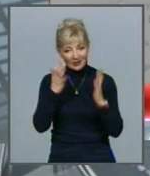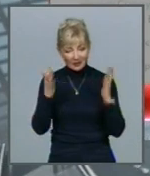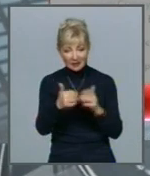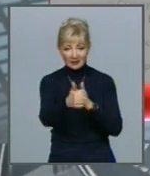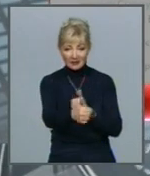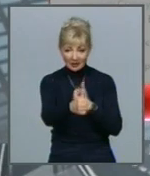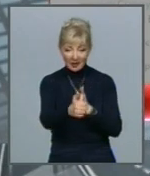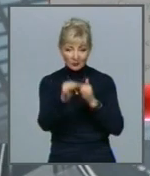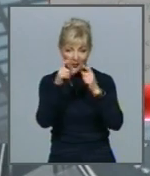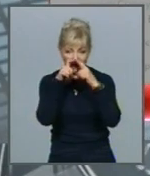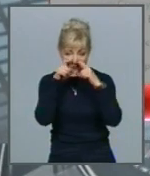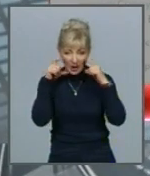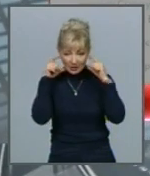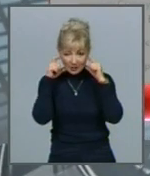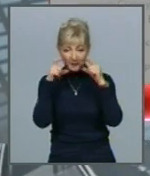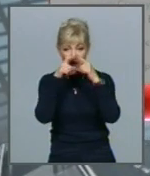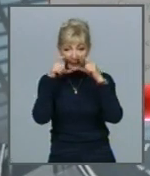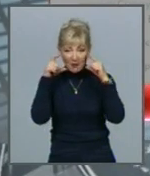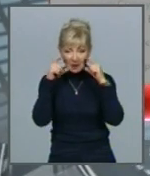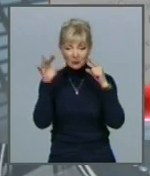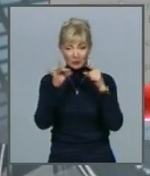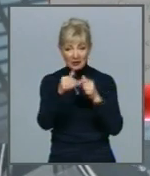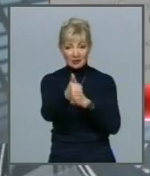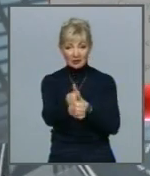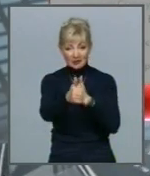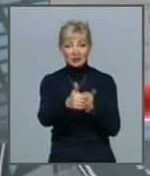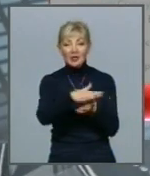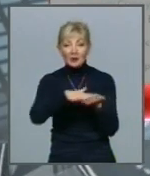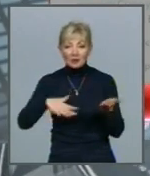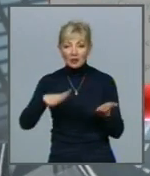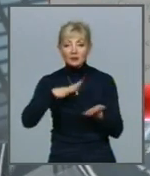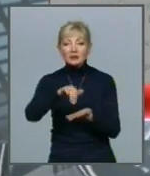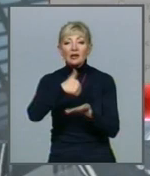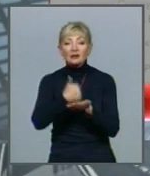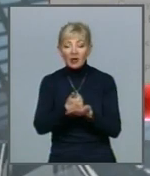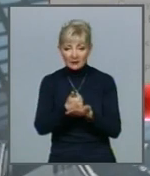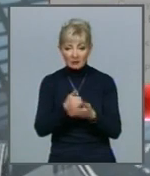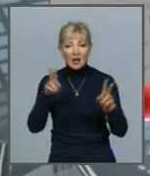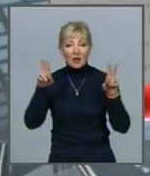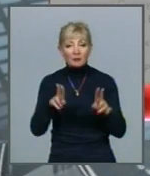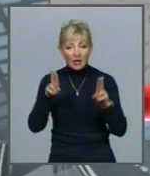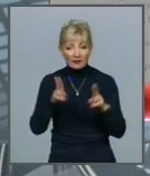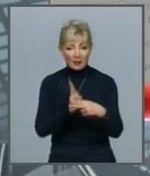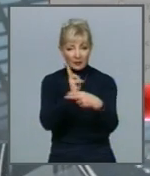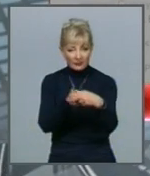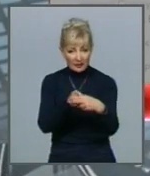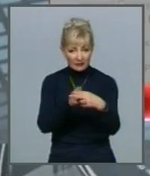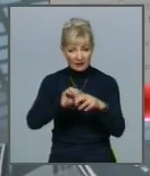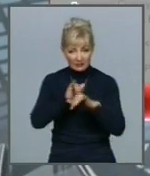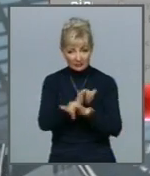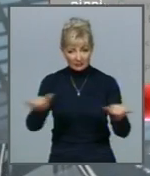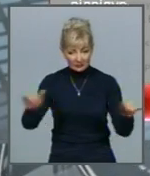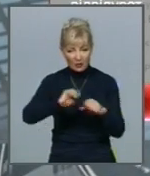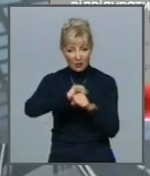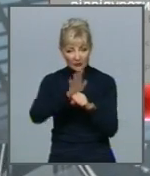і надіньте маску, адже маска і соціальна дистанція продовжують бути основними способами профілактики коронавірусу Не